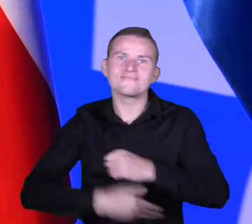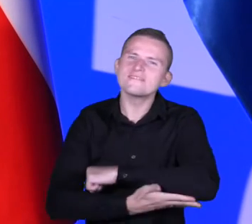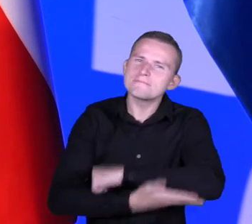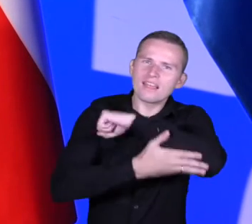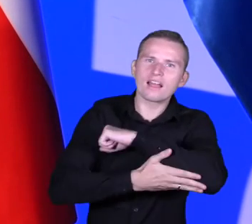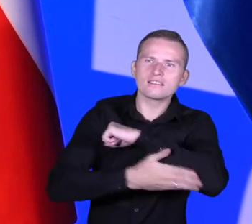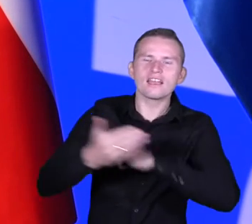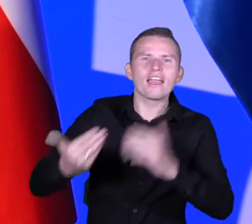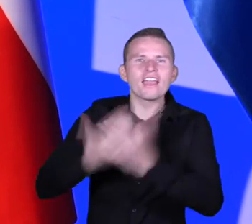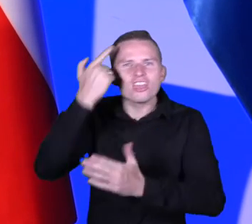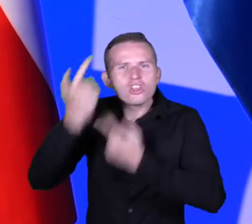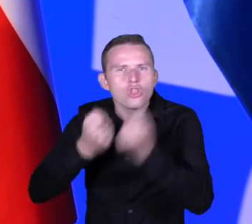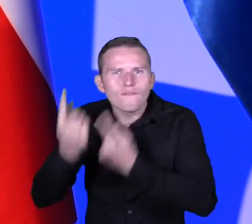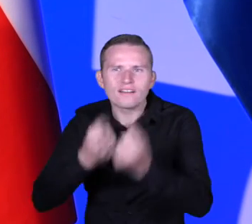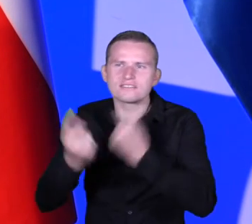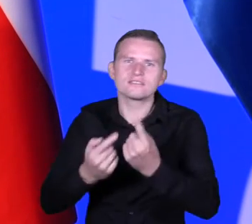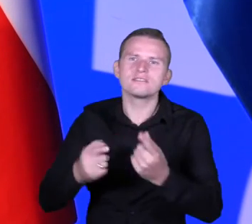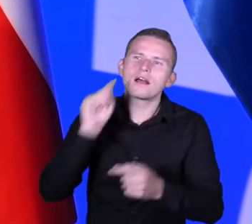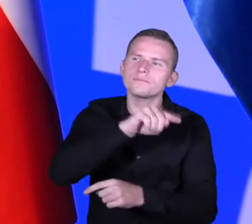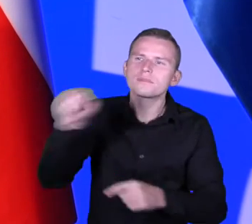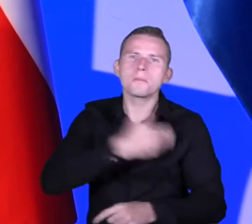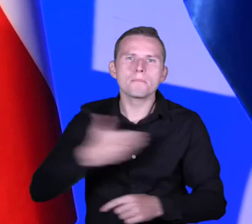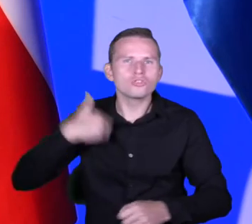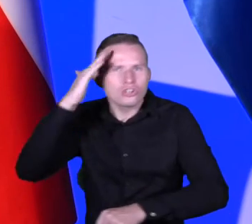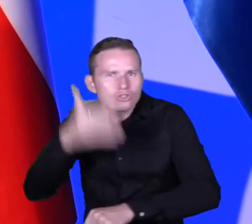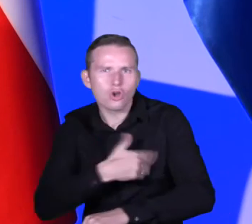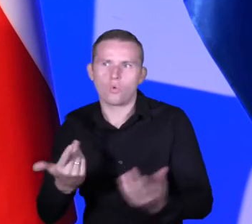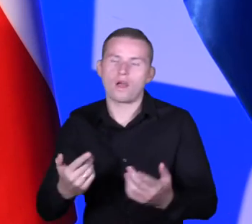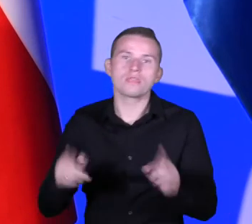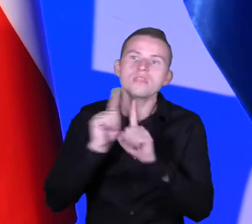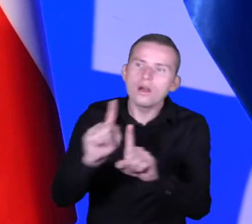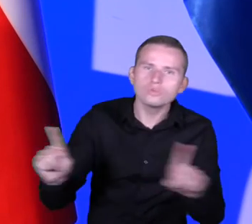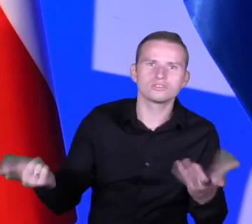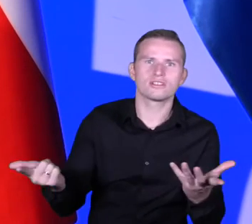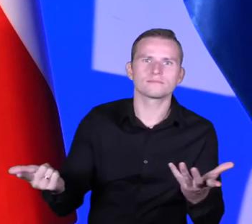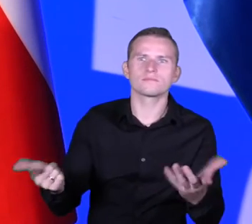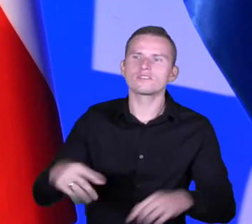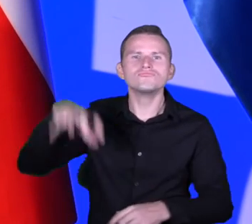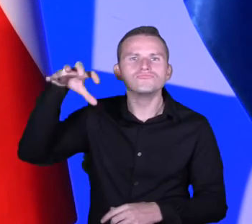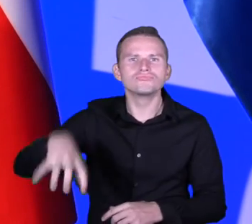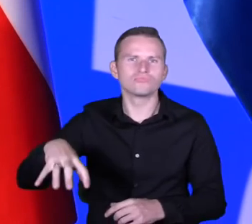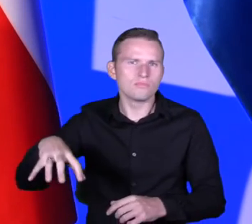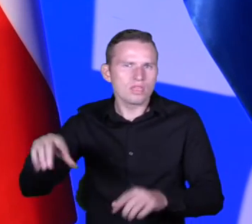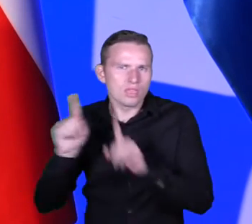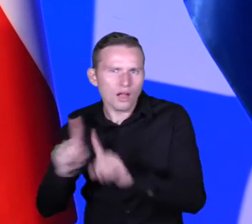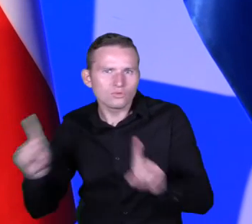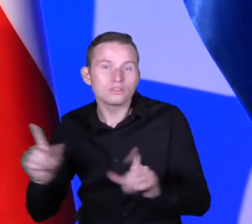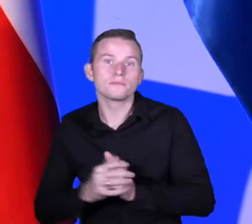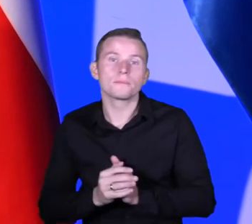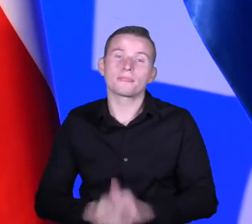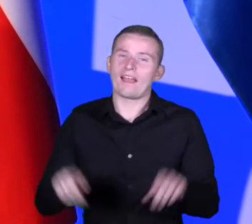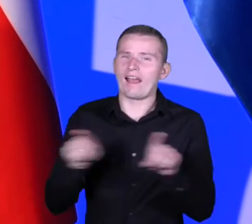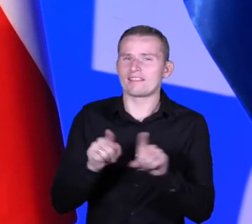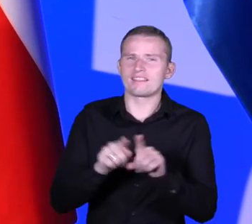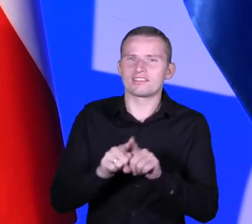innowacyjności w polskich szkołach, innowacyjności wśród nauczycieli, wśród kadry pedagogicznej, a także oczywiście